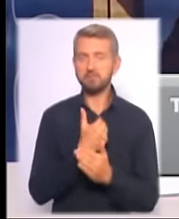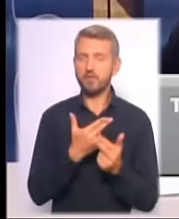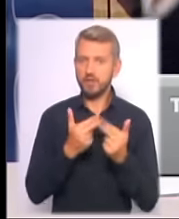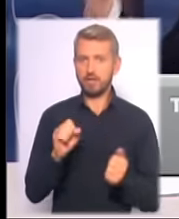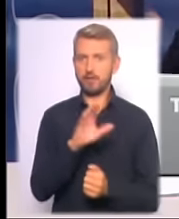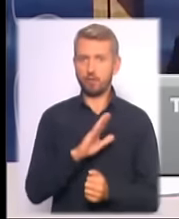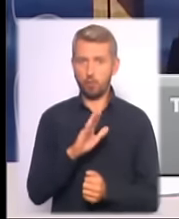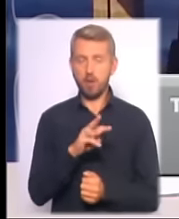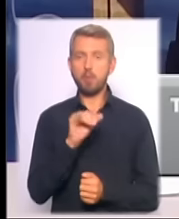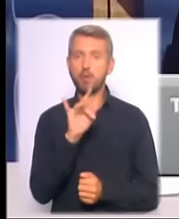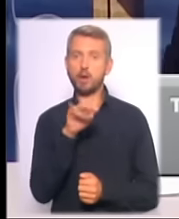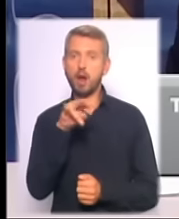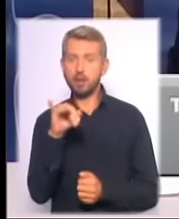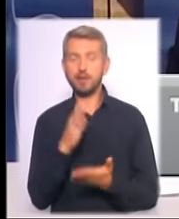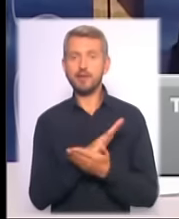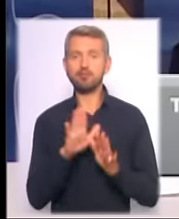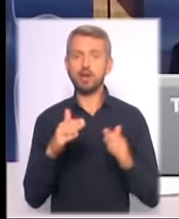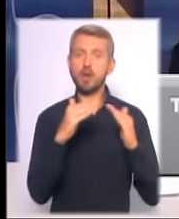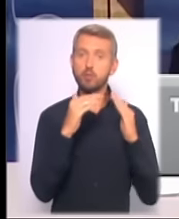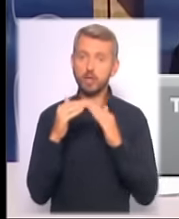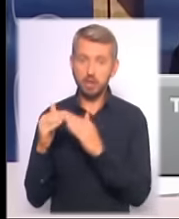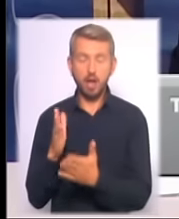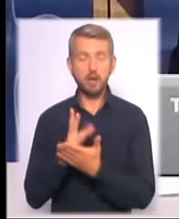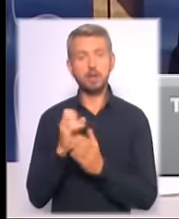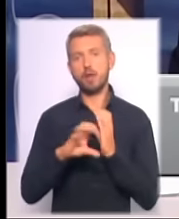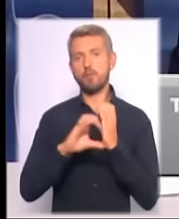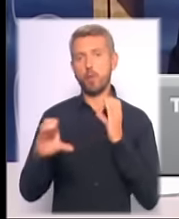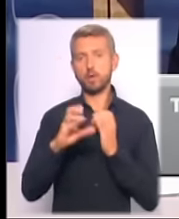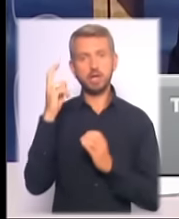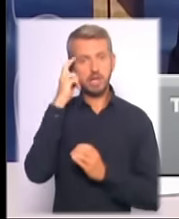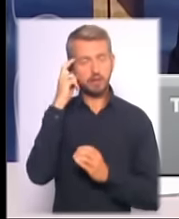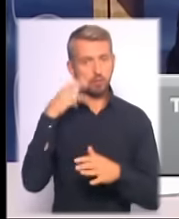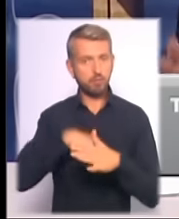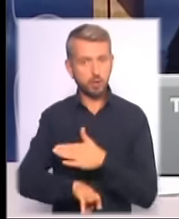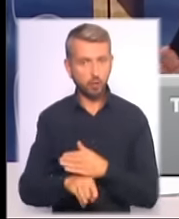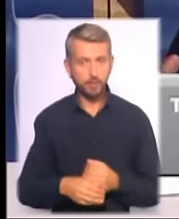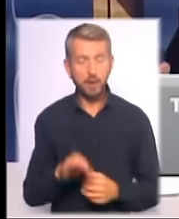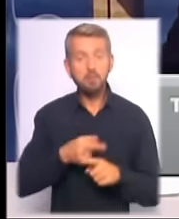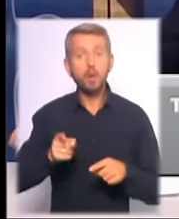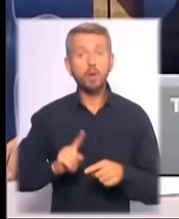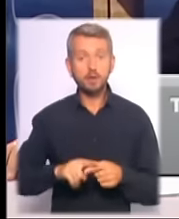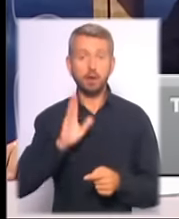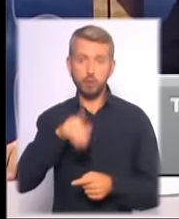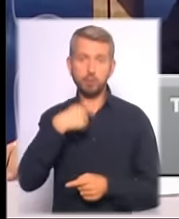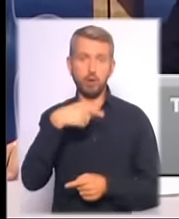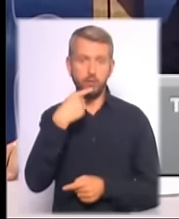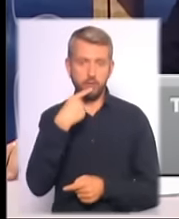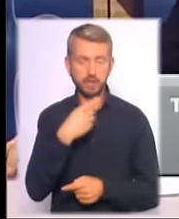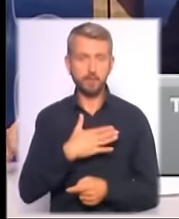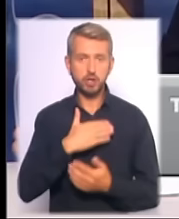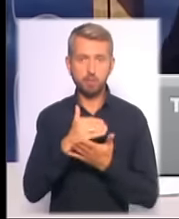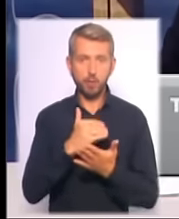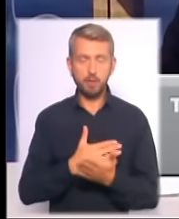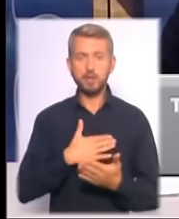мурали є не лише на будинках, а є й на вагонах у столичній підземці. Про це так само будемо говорити в нашій